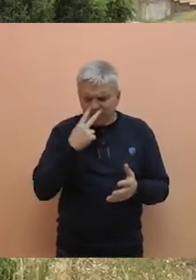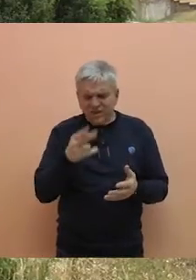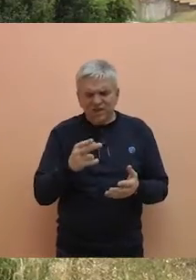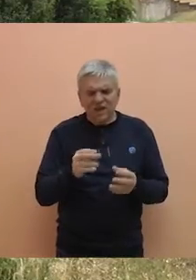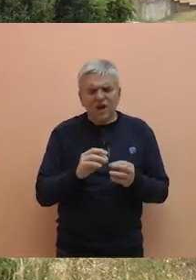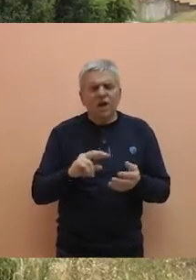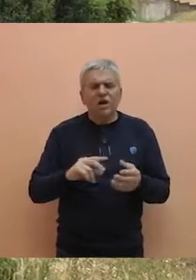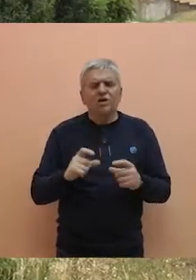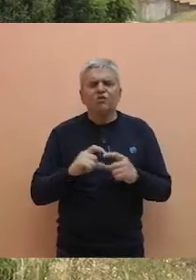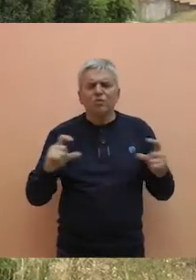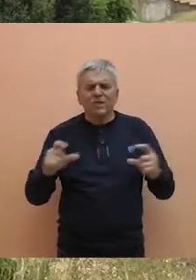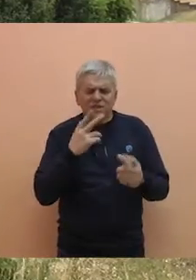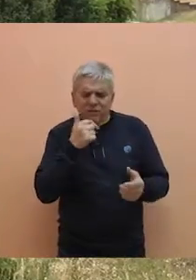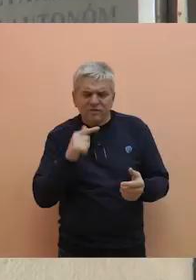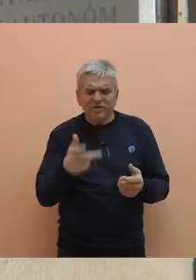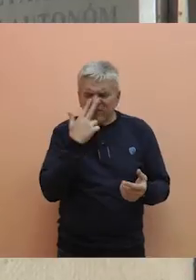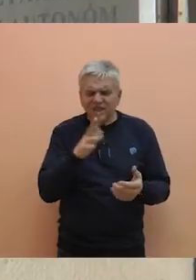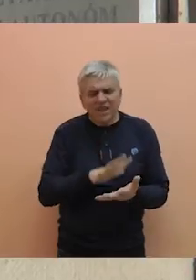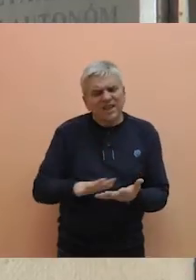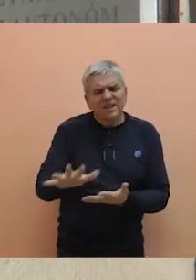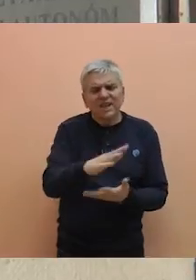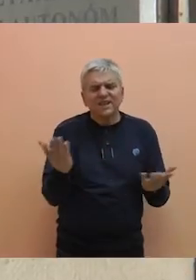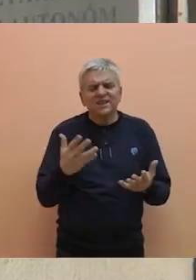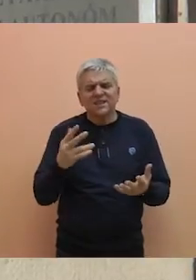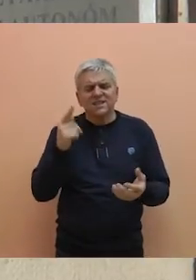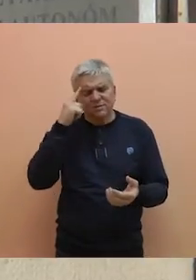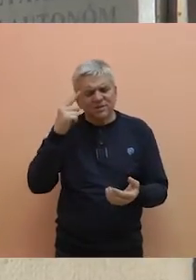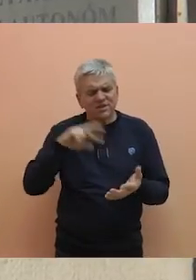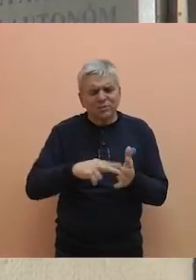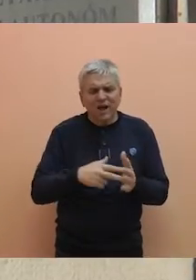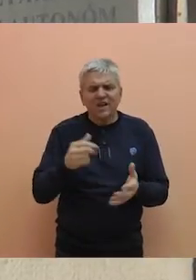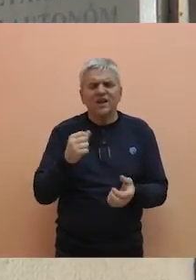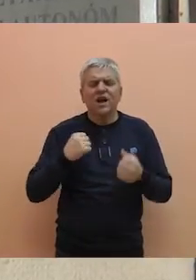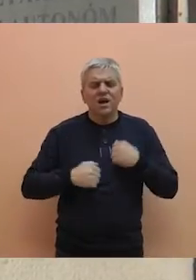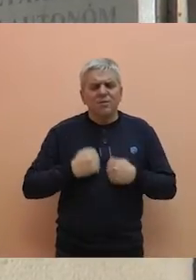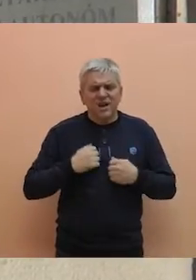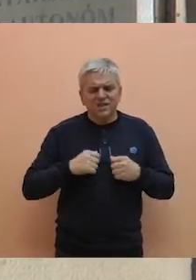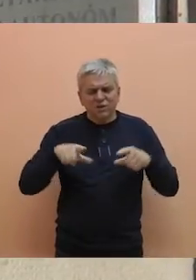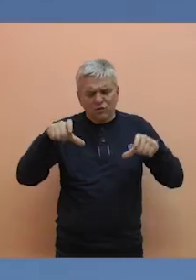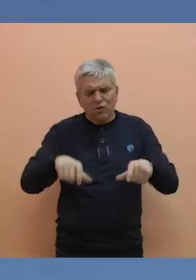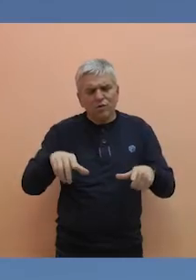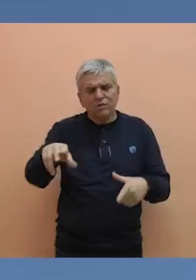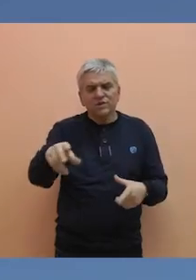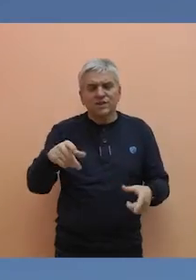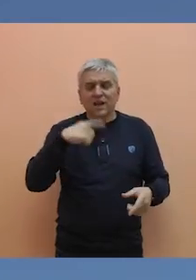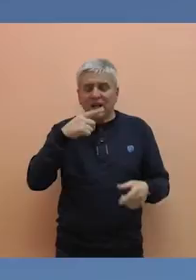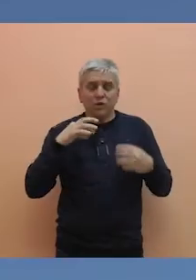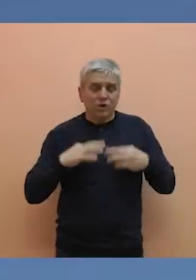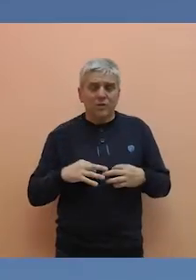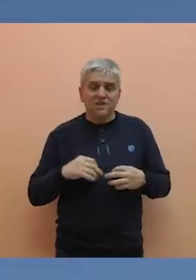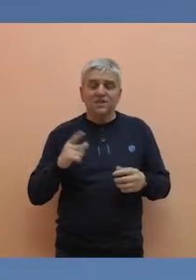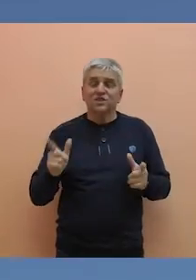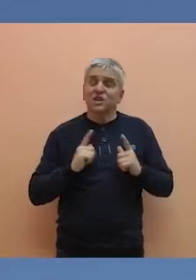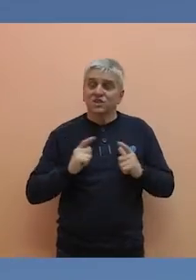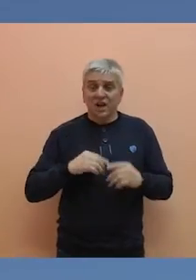dokumentacijom i samim terenom gde se predviđa izgranja banjskog kompleksa, rekao je predsednik opštine i dodao da u